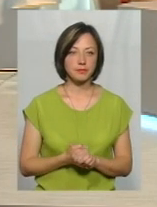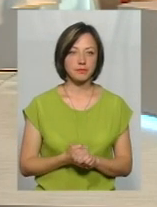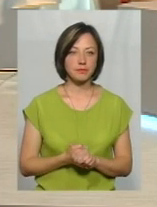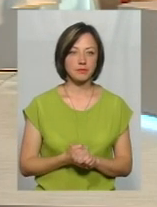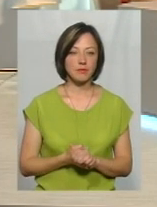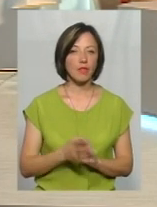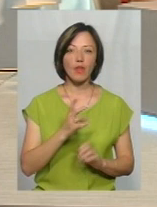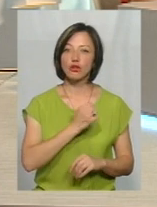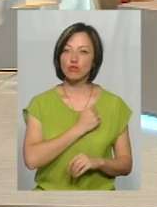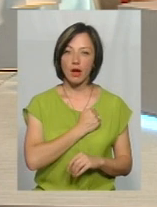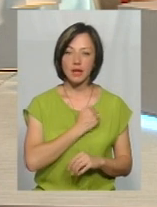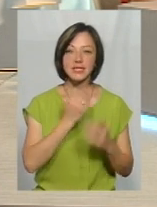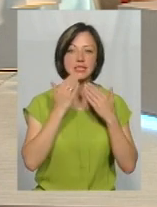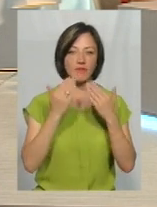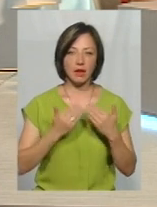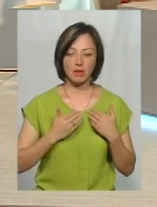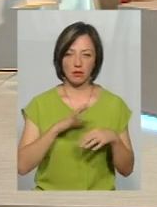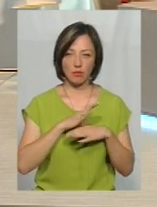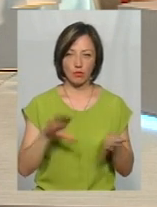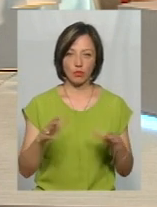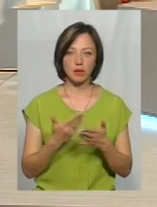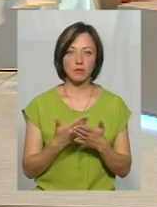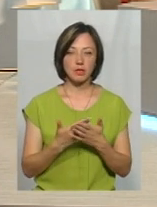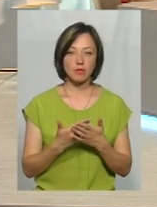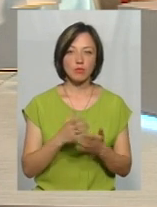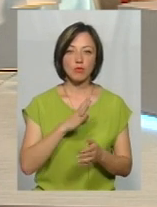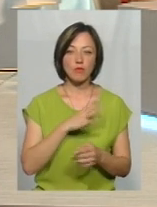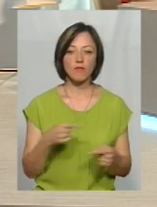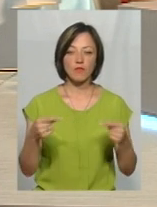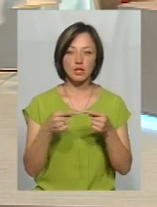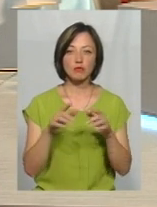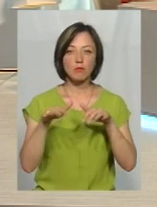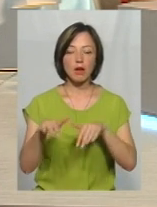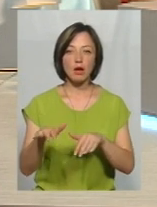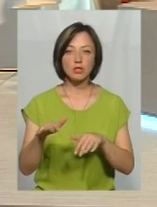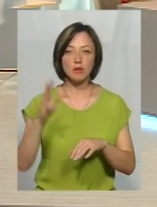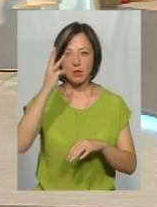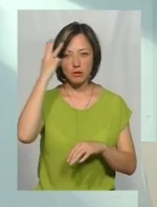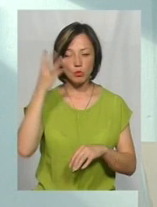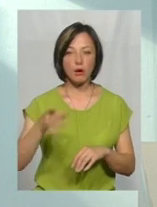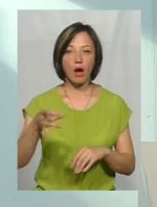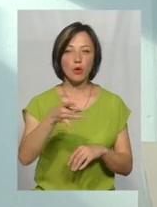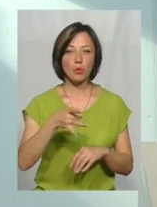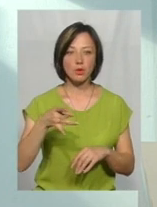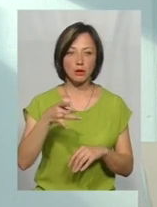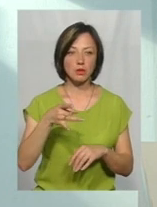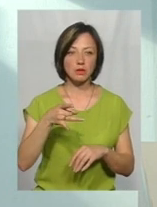На жаль, звернень не був. Наприклад, навіть був визначений пляж в Хмельницькому районі,